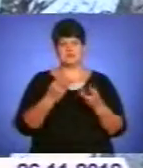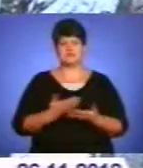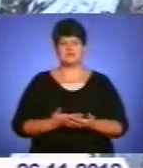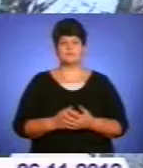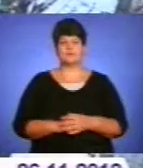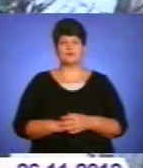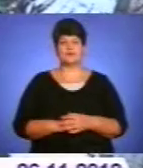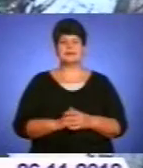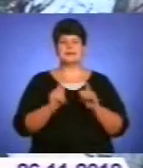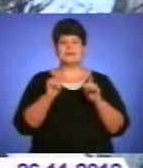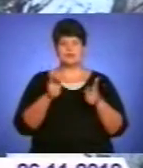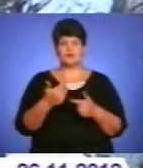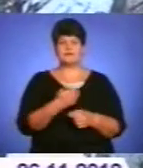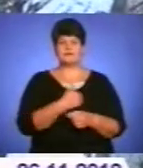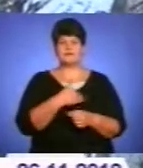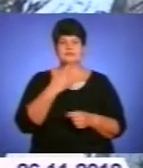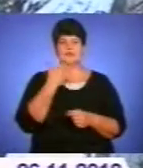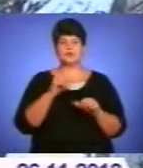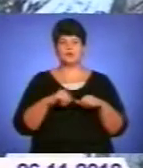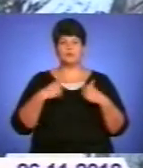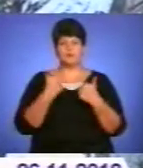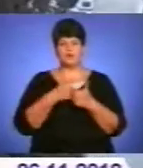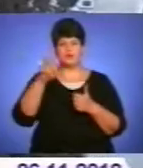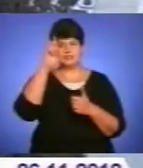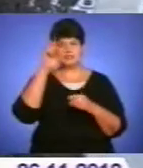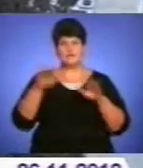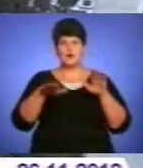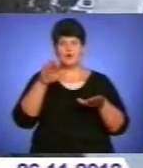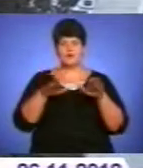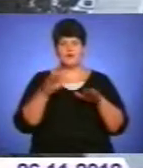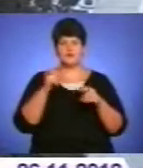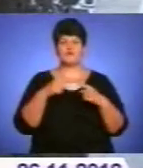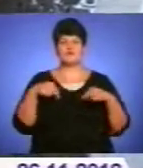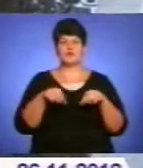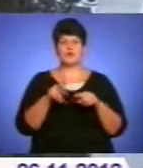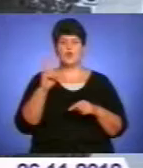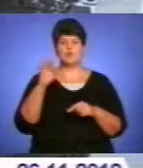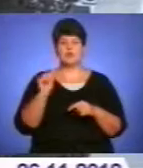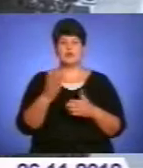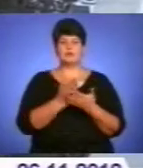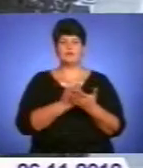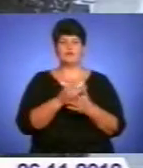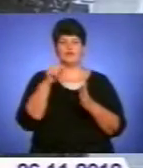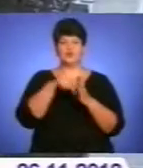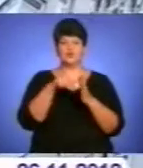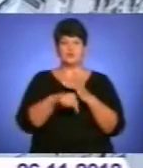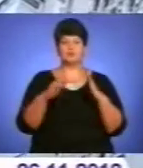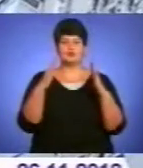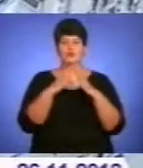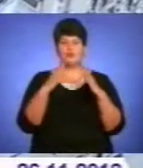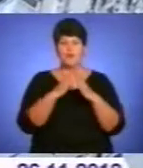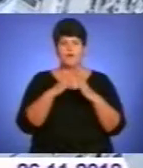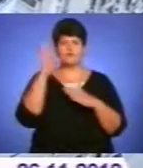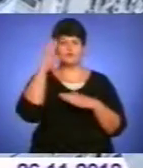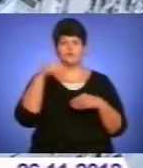Згідно з ініціативою Національної комісії щодо державного регулювання у сфері комунальних послуг, внутрібудинкове водопостачання